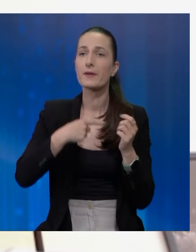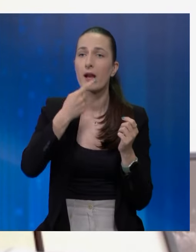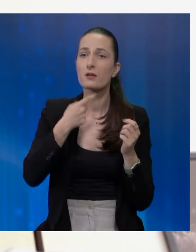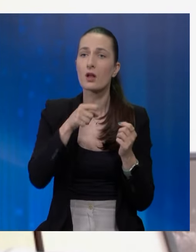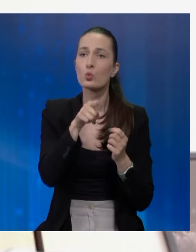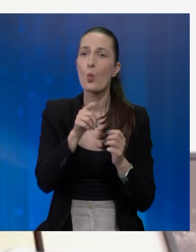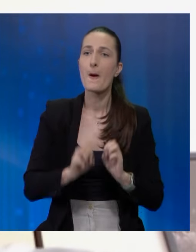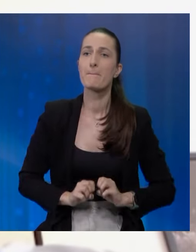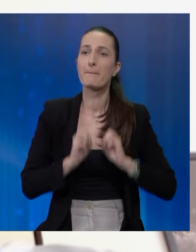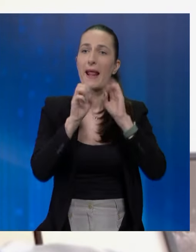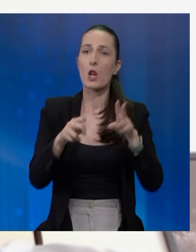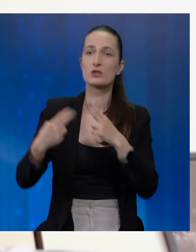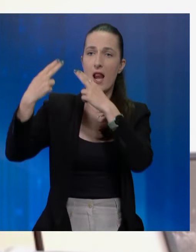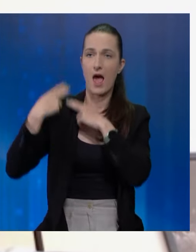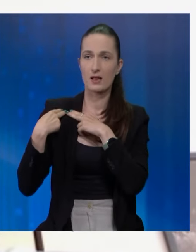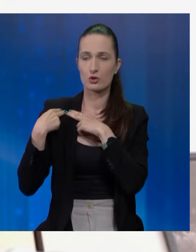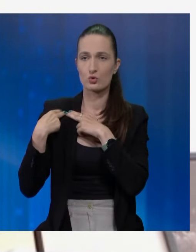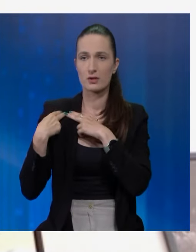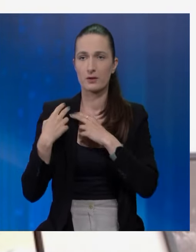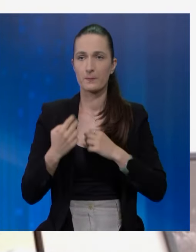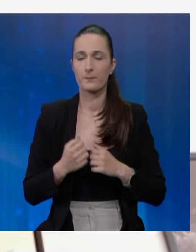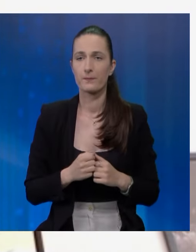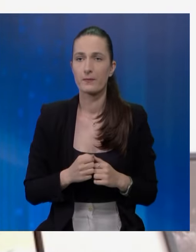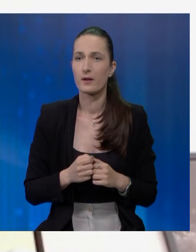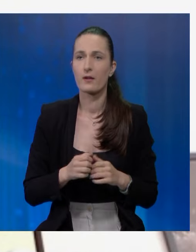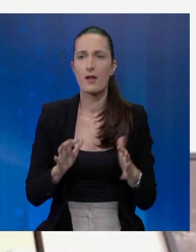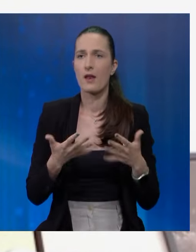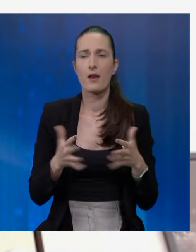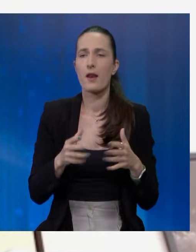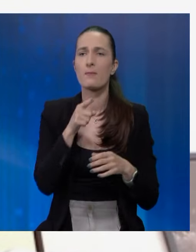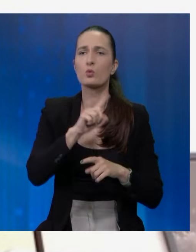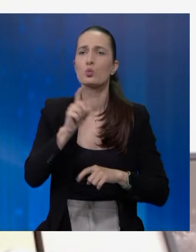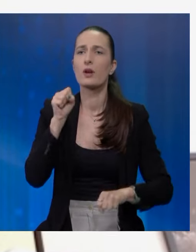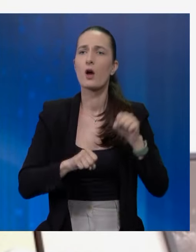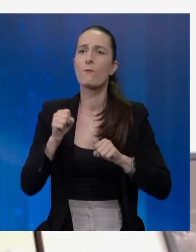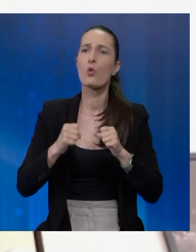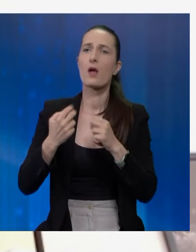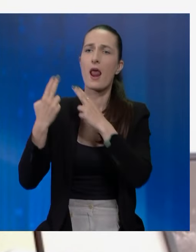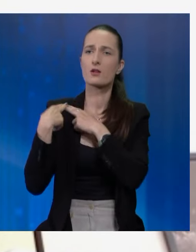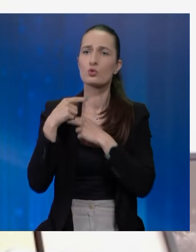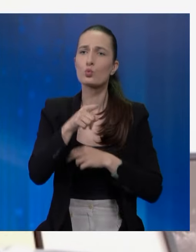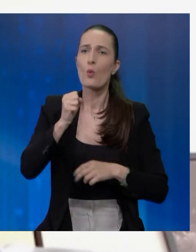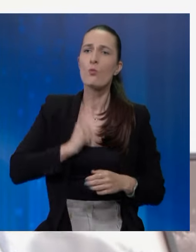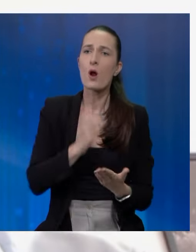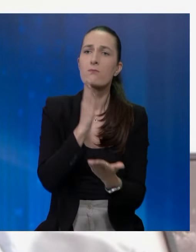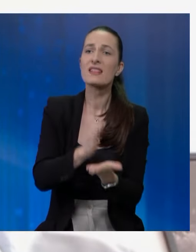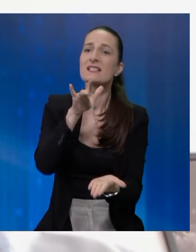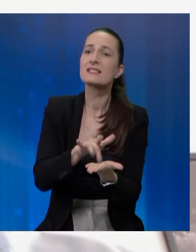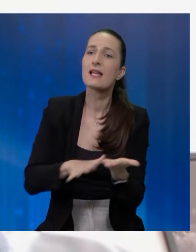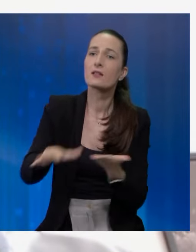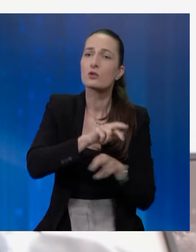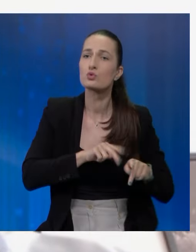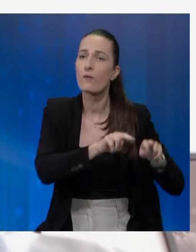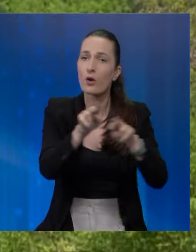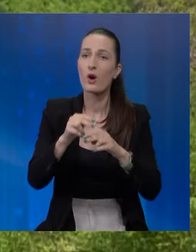neki rekli da je to prinosna nadležnosti. Nema tu nikakve prinosne nadležnosti. To mora biti centralizirano na državnom